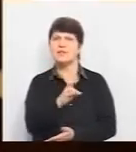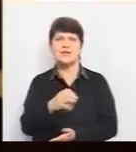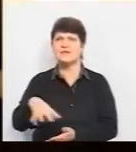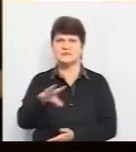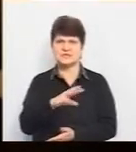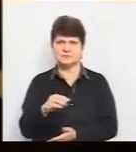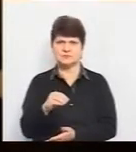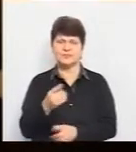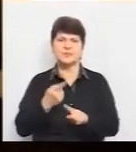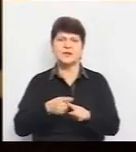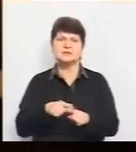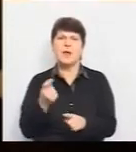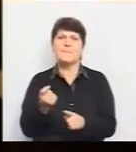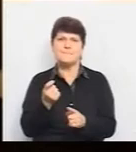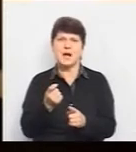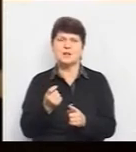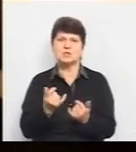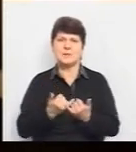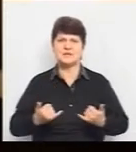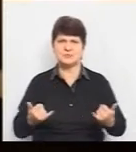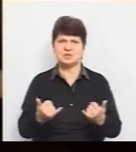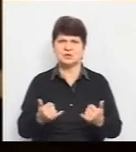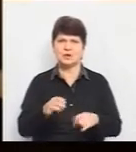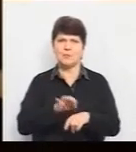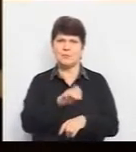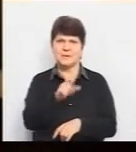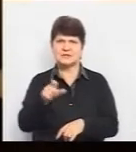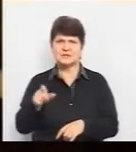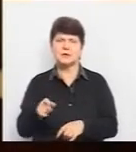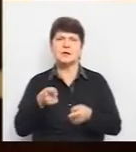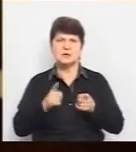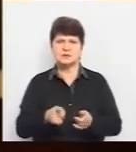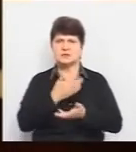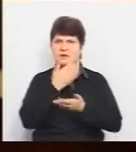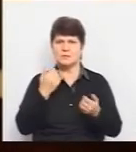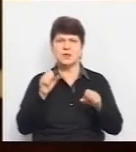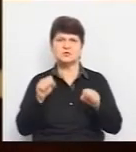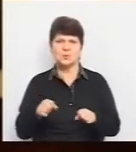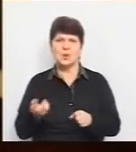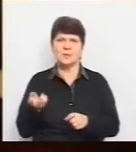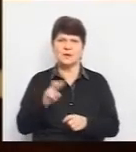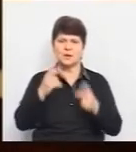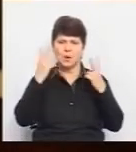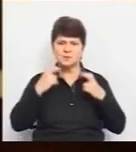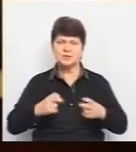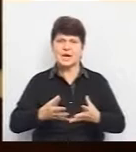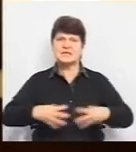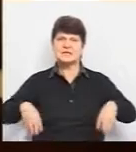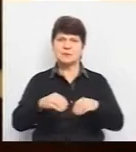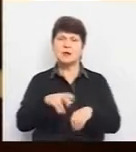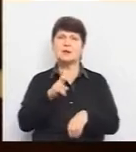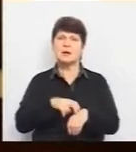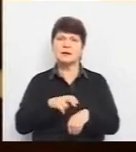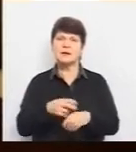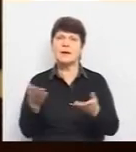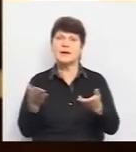Це мало забезпечені пацієнти, ті, які дійсно не мають змоги пройти обстеження. Сімейний лікар, до якого